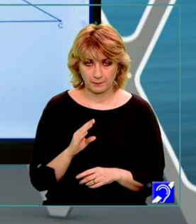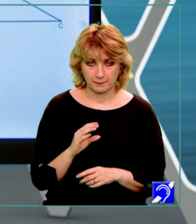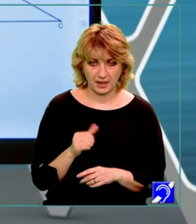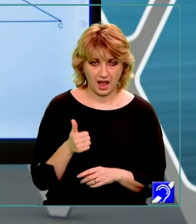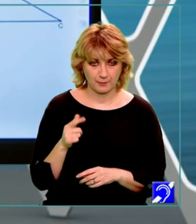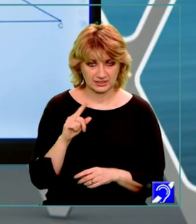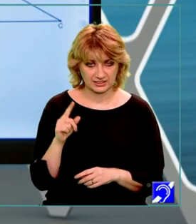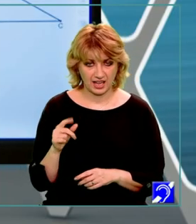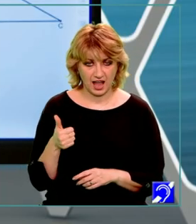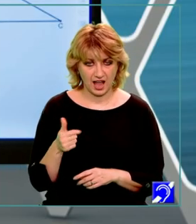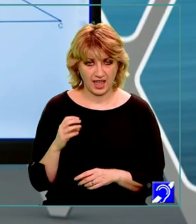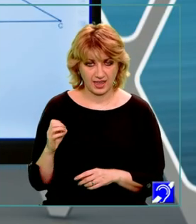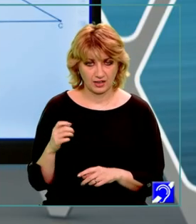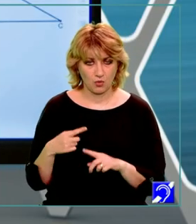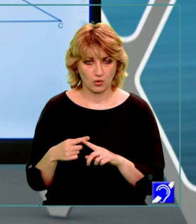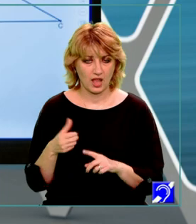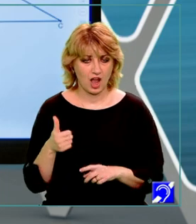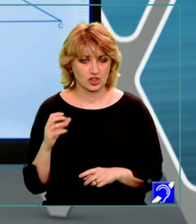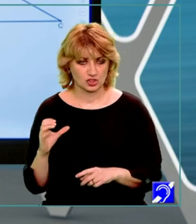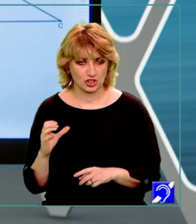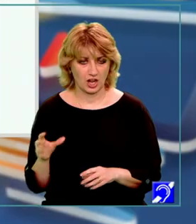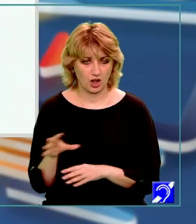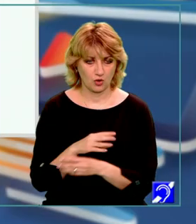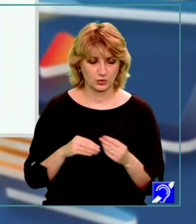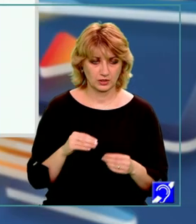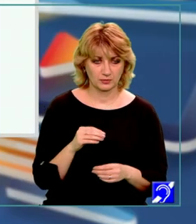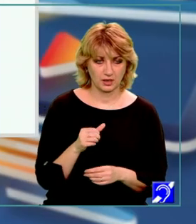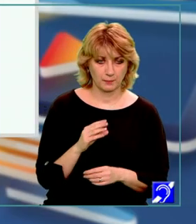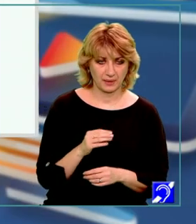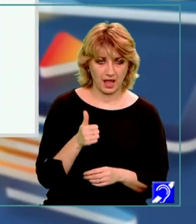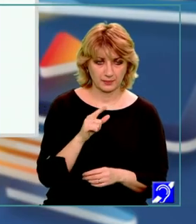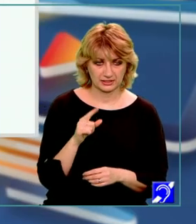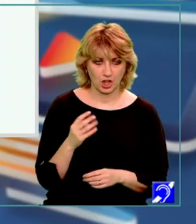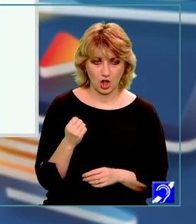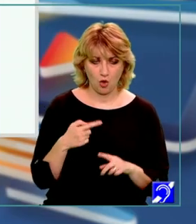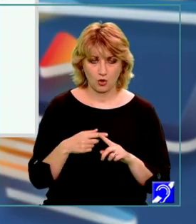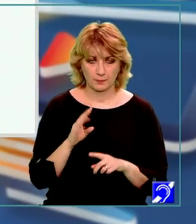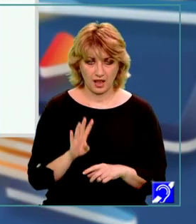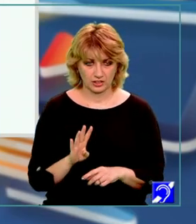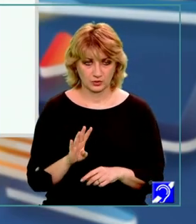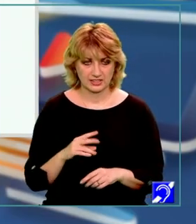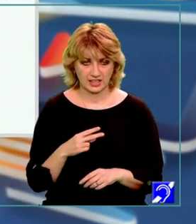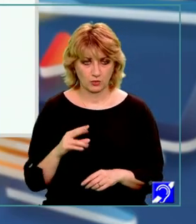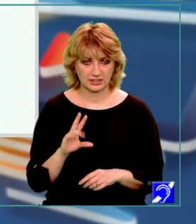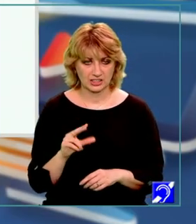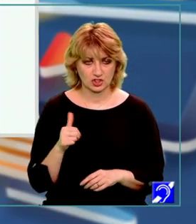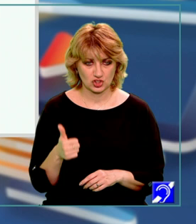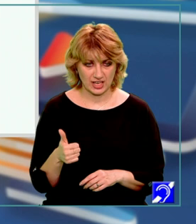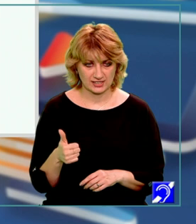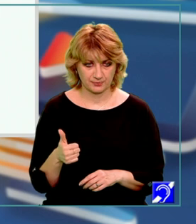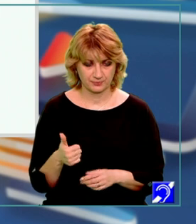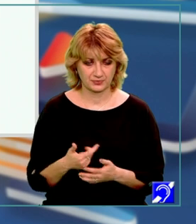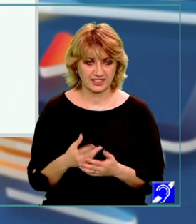egal cu AE ori AC înlocuim BA pătrat egal 9 înmulțit cu 4 este egal cu 36